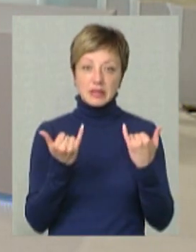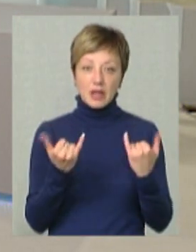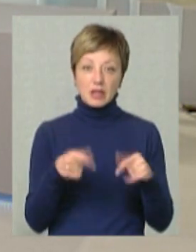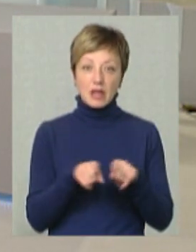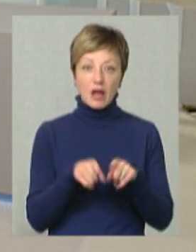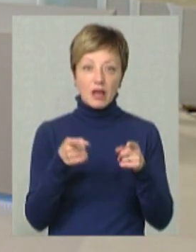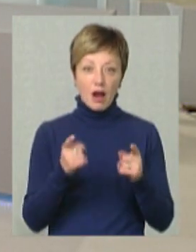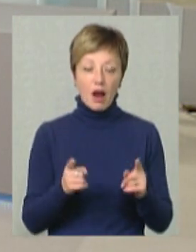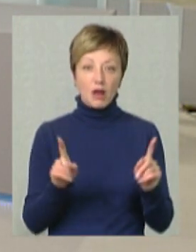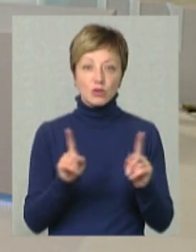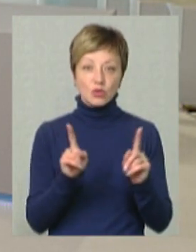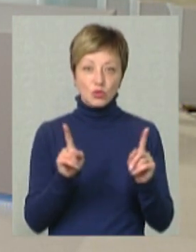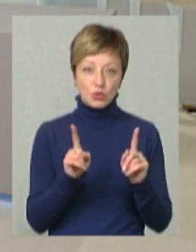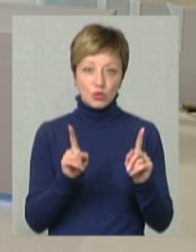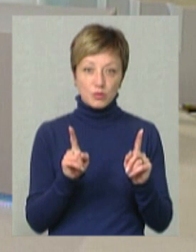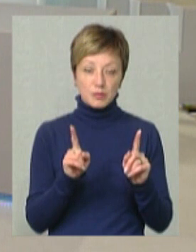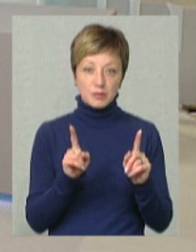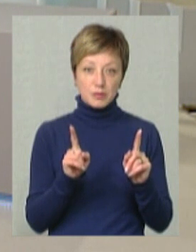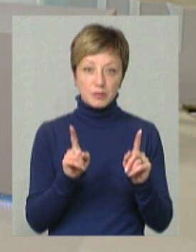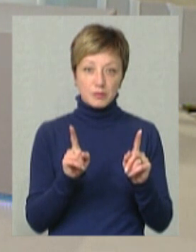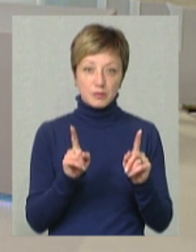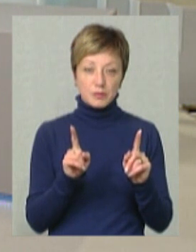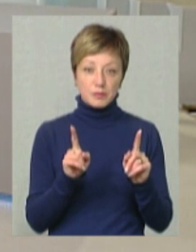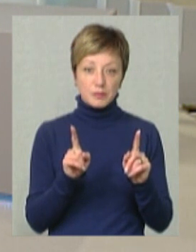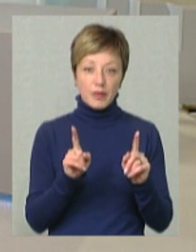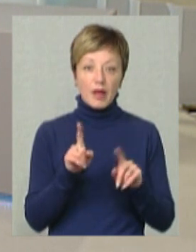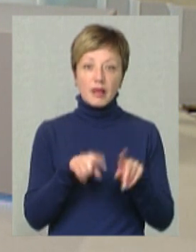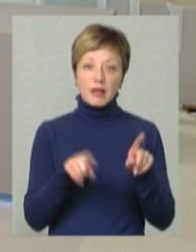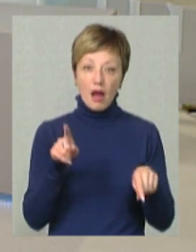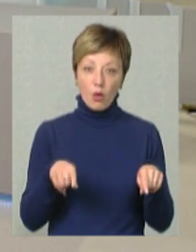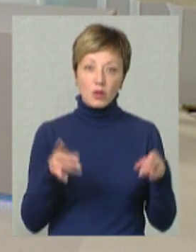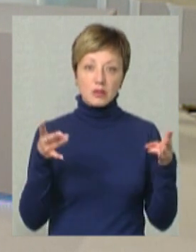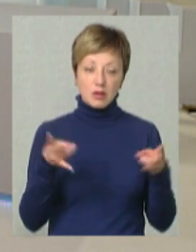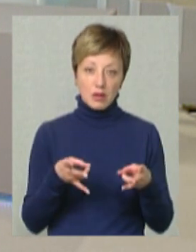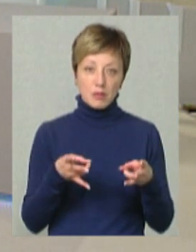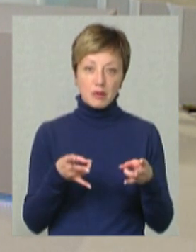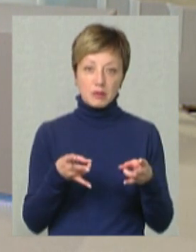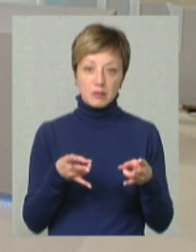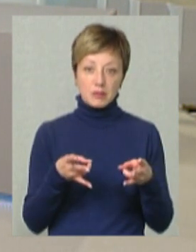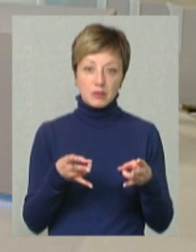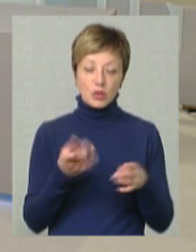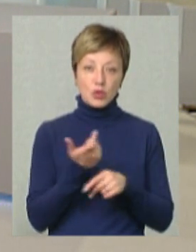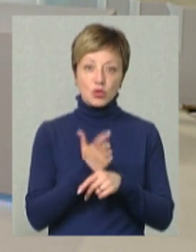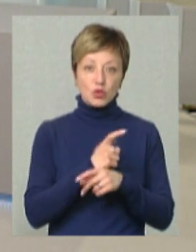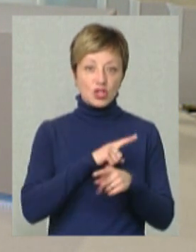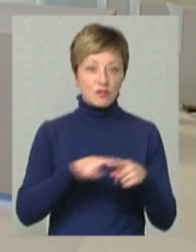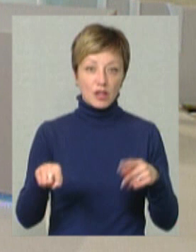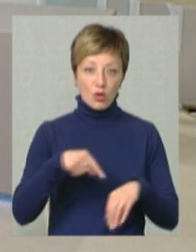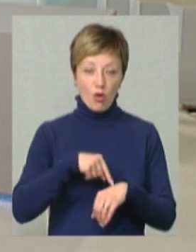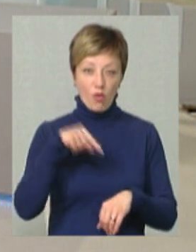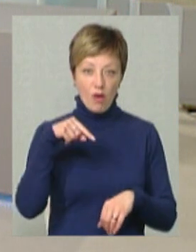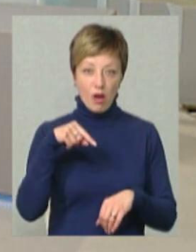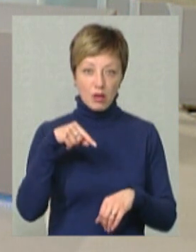такі реалії, що деколи треба дуже швидко реагувати.